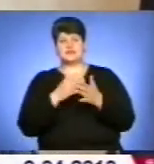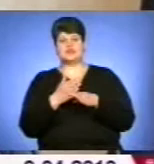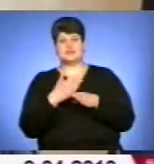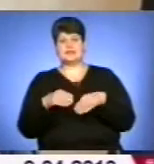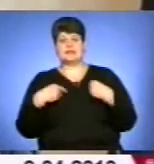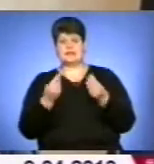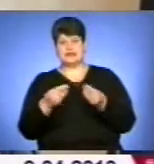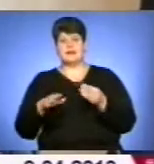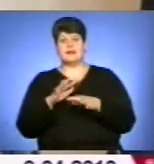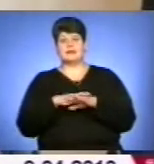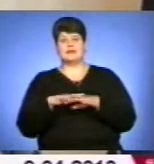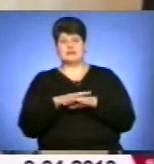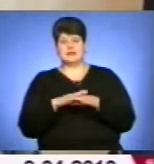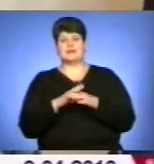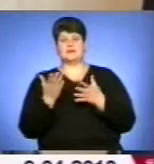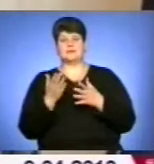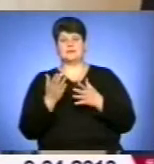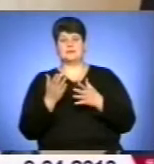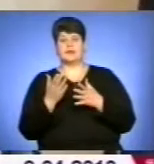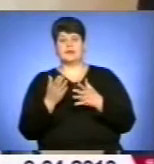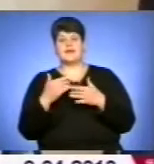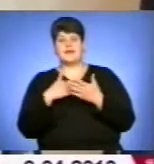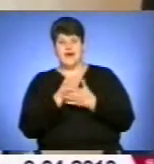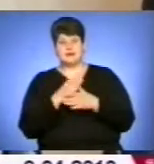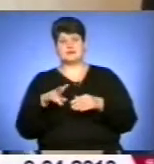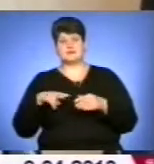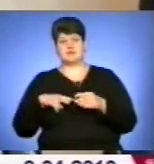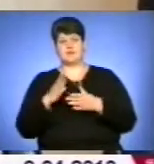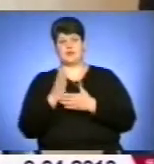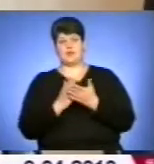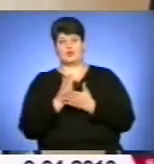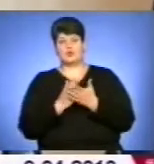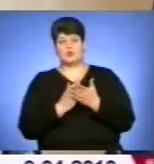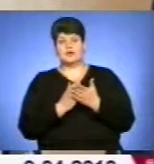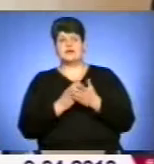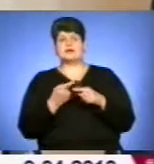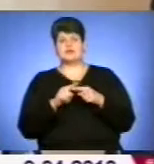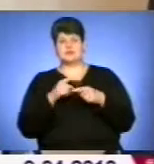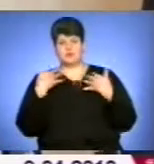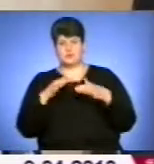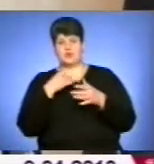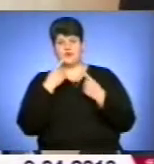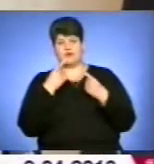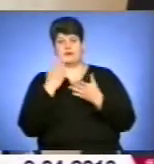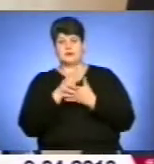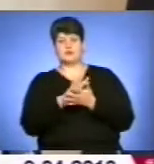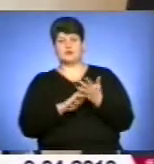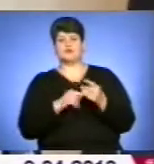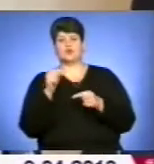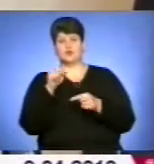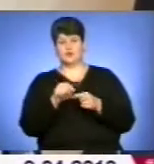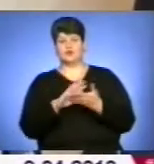населенню та суб'єктам господарування якісних адміністративних послуг. Те, що ми з вами говорили, воно має продовження зараз тут.